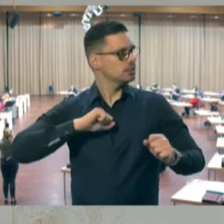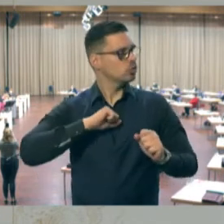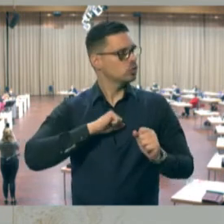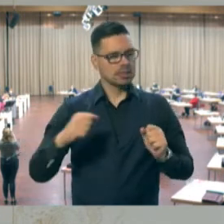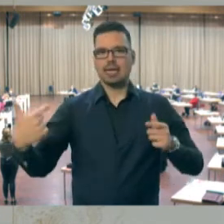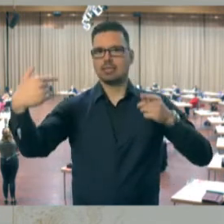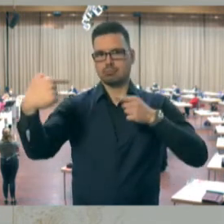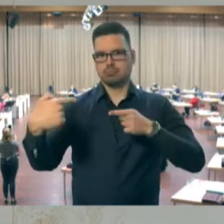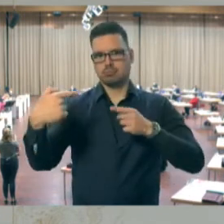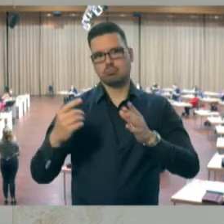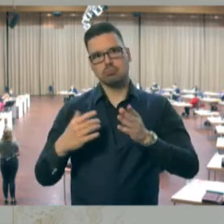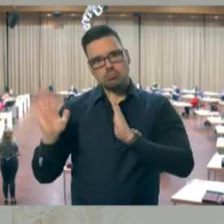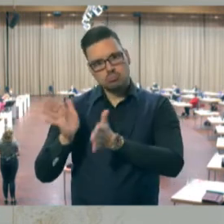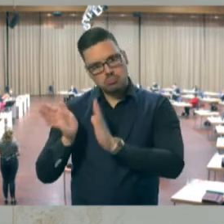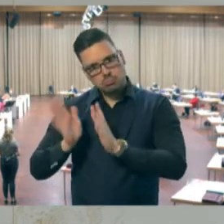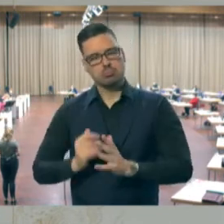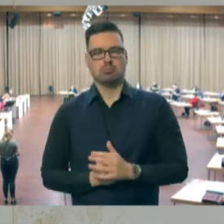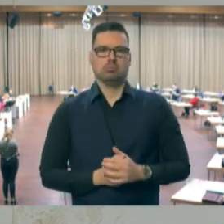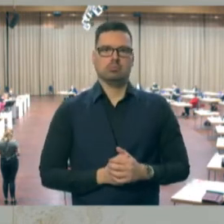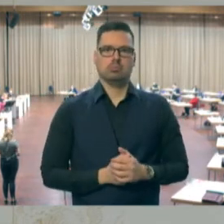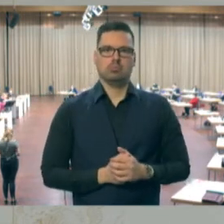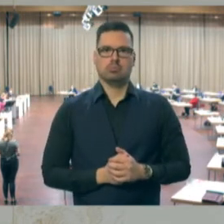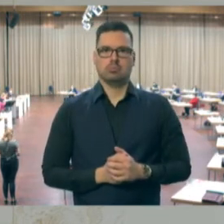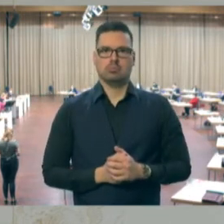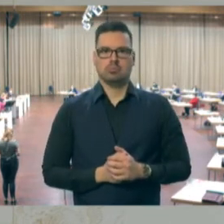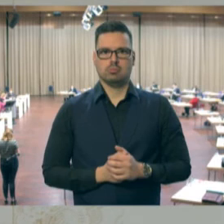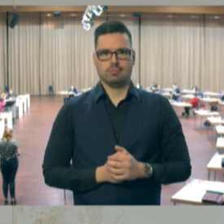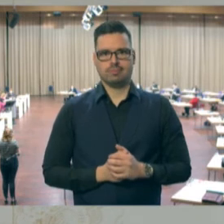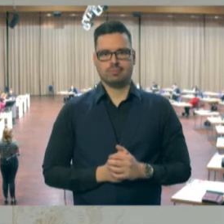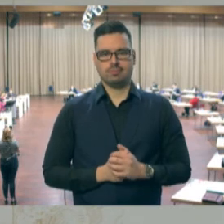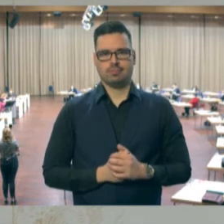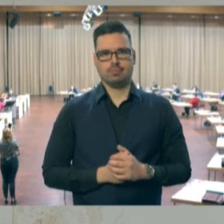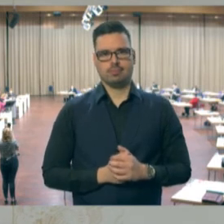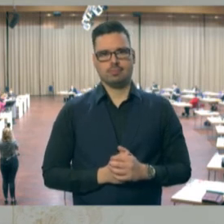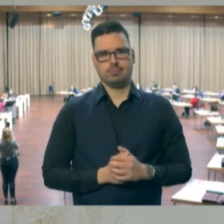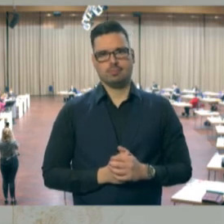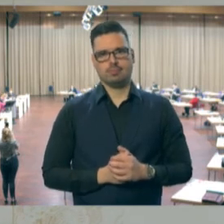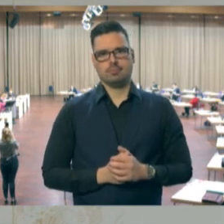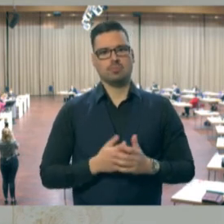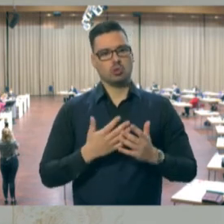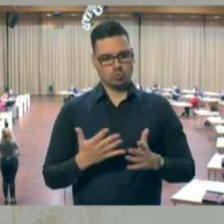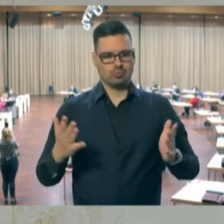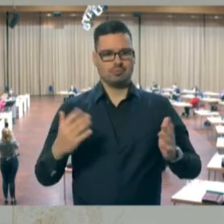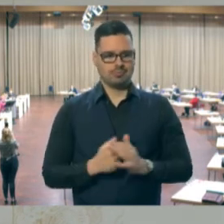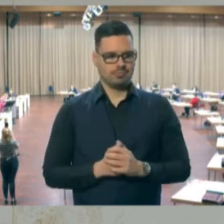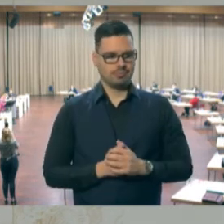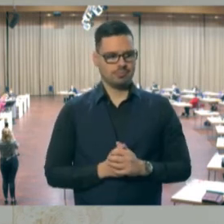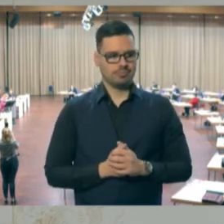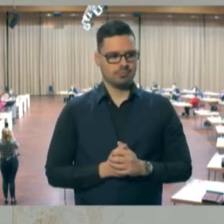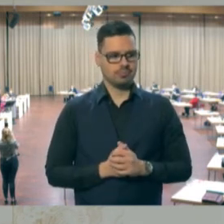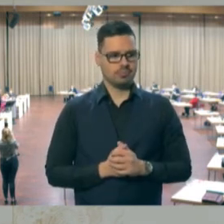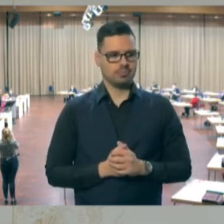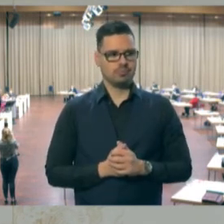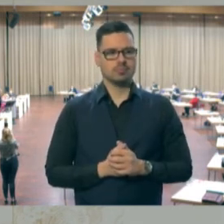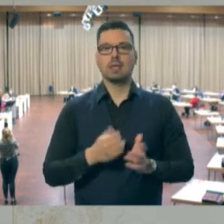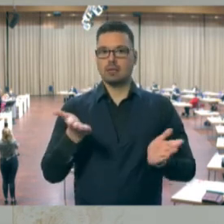Miteinander. Wehret den Anfängen. So, jetzt schlage